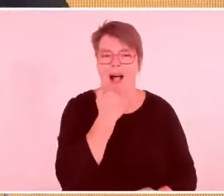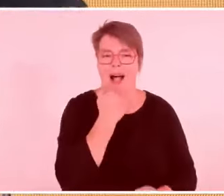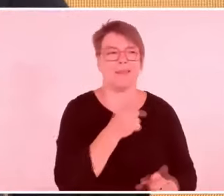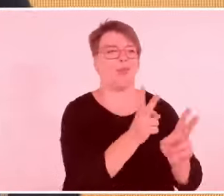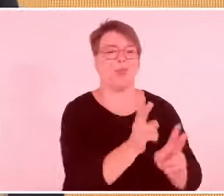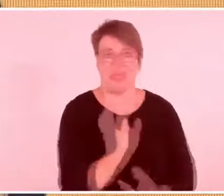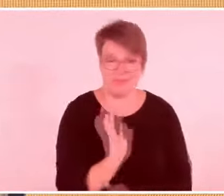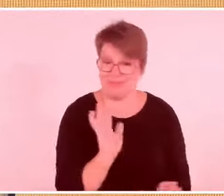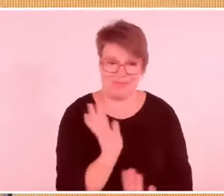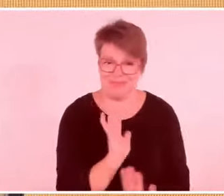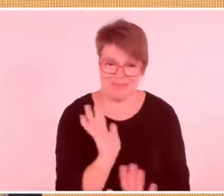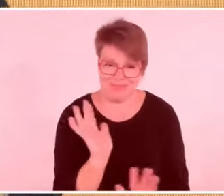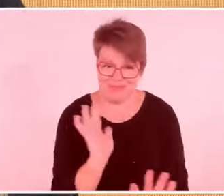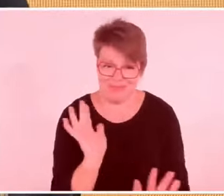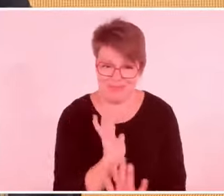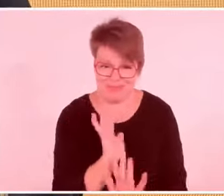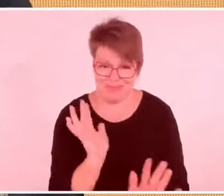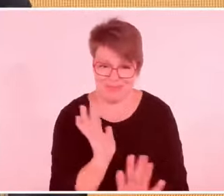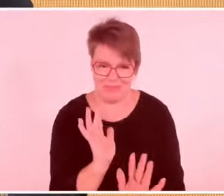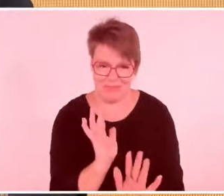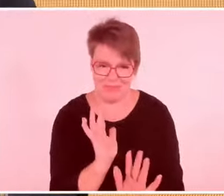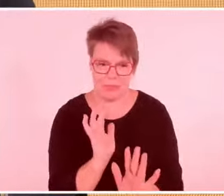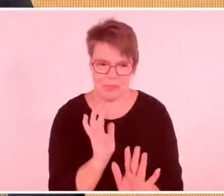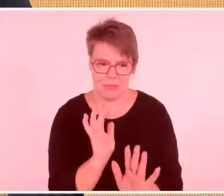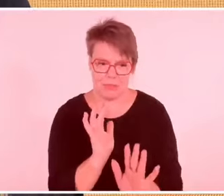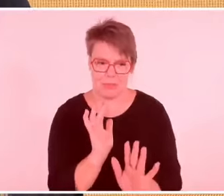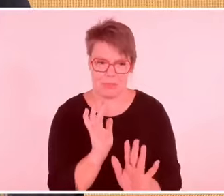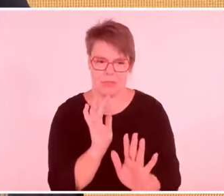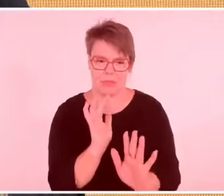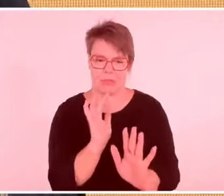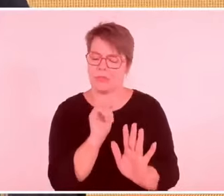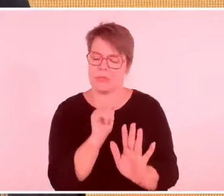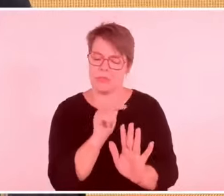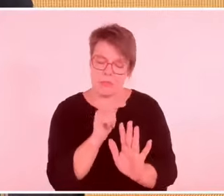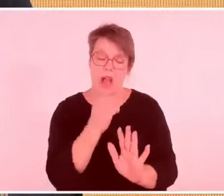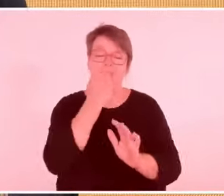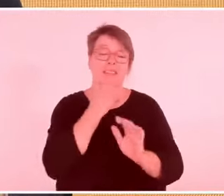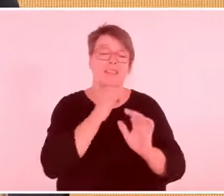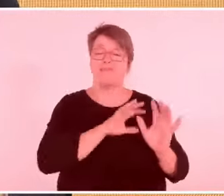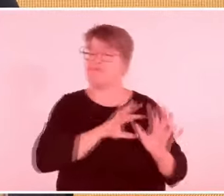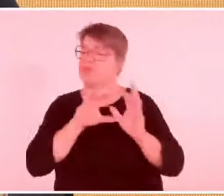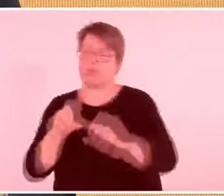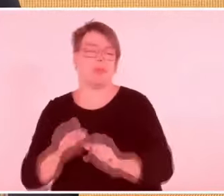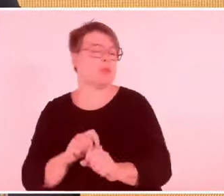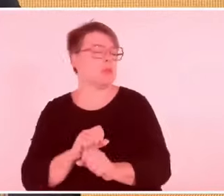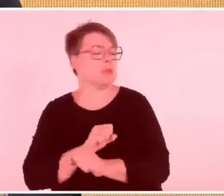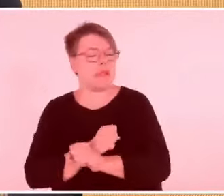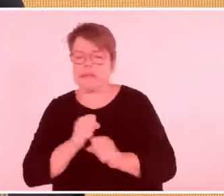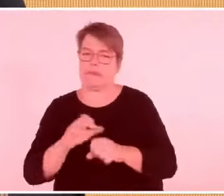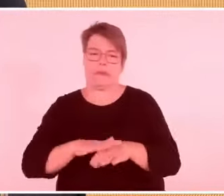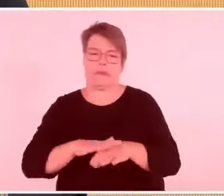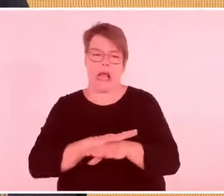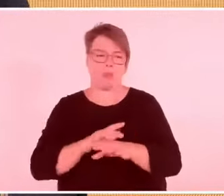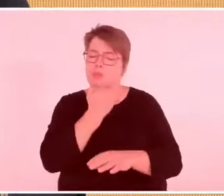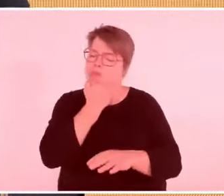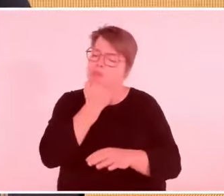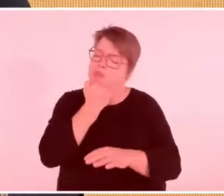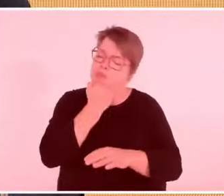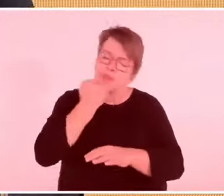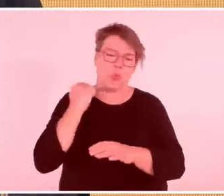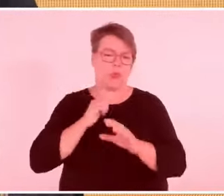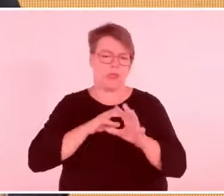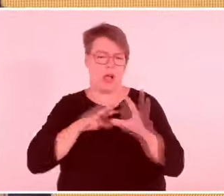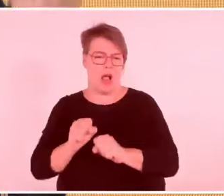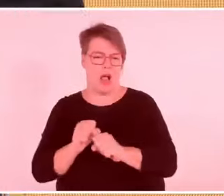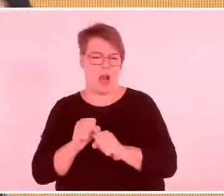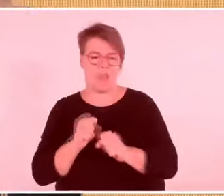ein Blutrausch. Es geht nicht nur um Israel, es geht um die Vernichtung des israelischen Staates durch die Hamas. Aber